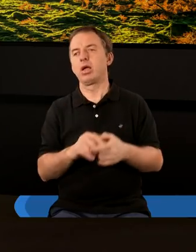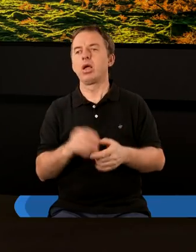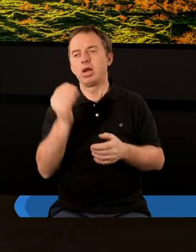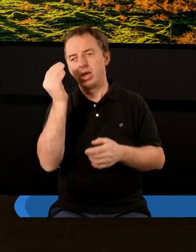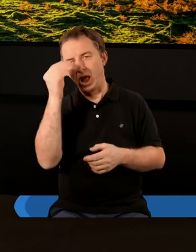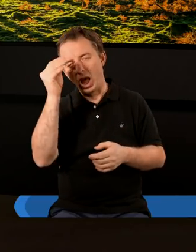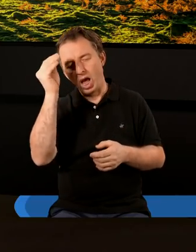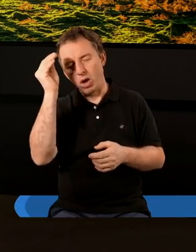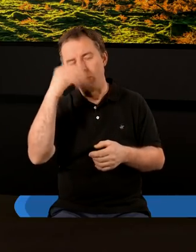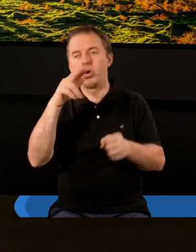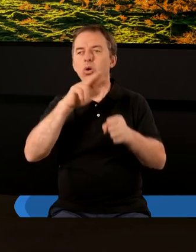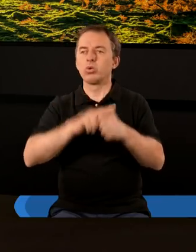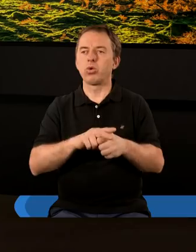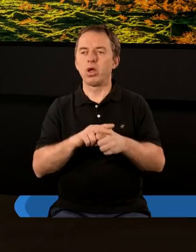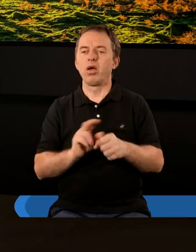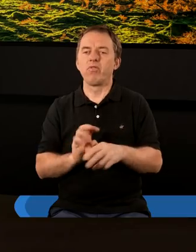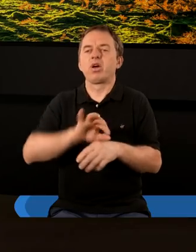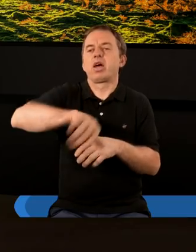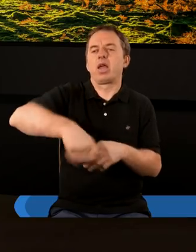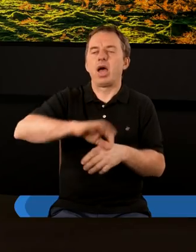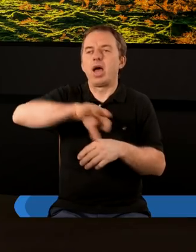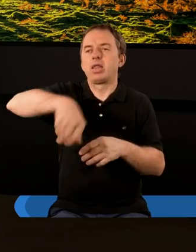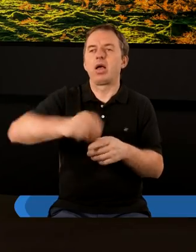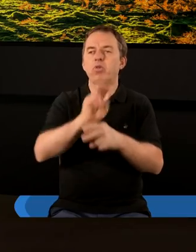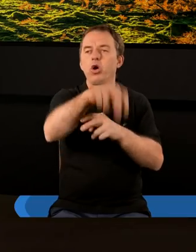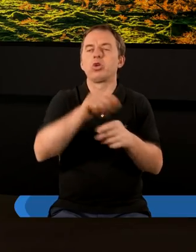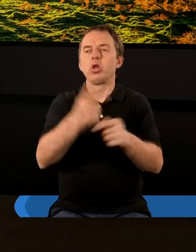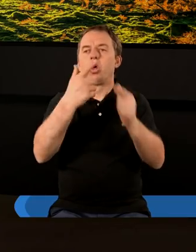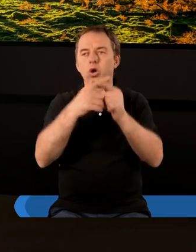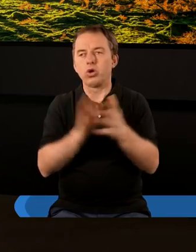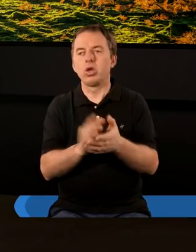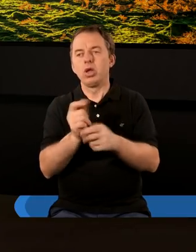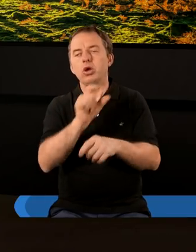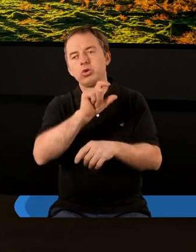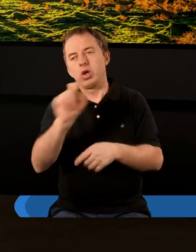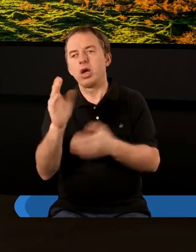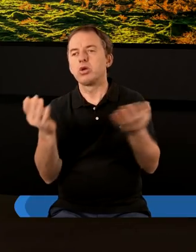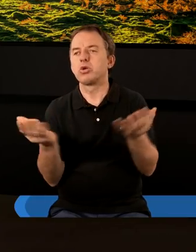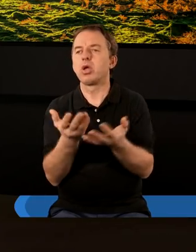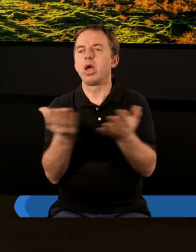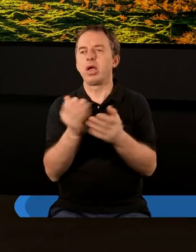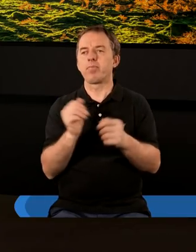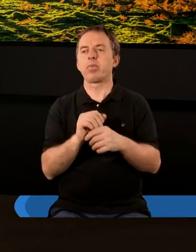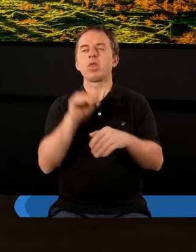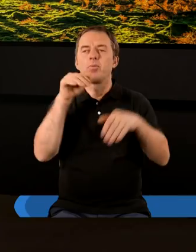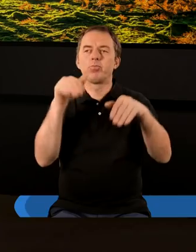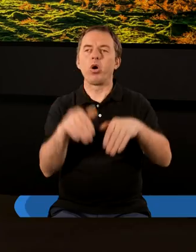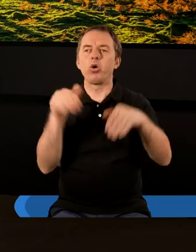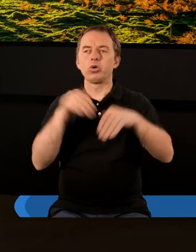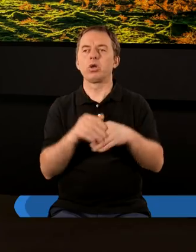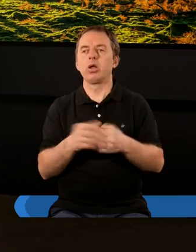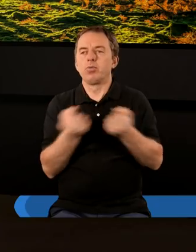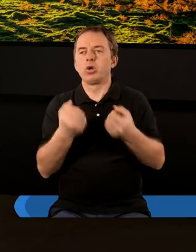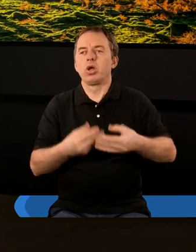nauk, które wkrada się do Kościoła i to jest rzeczywiście taki czas, gdzie być może